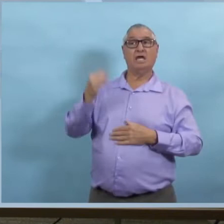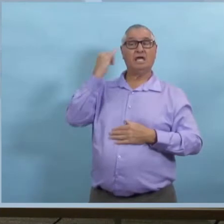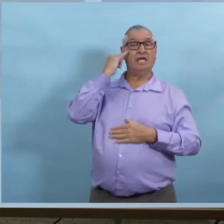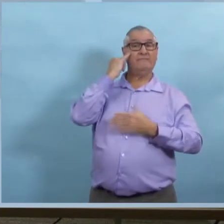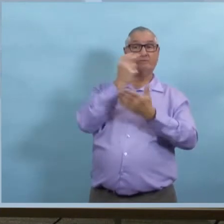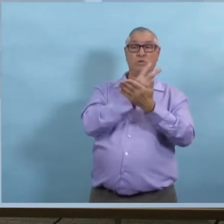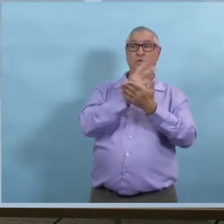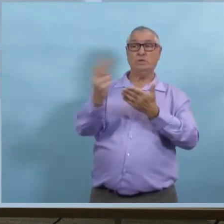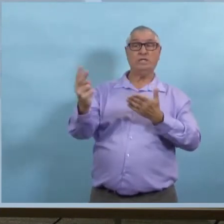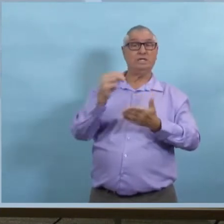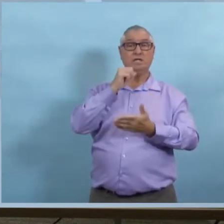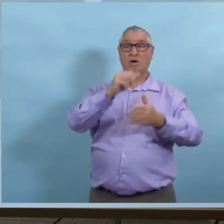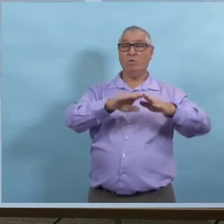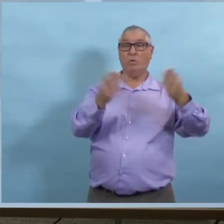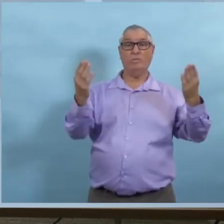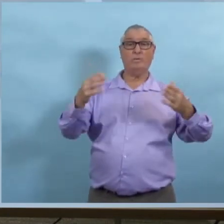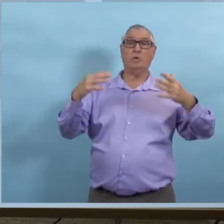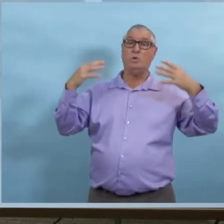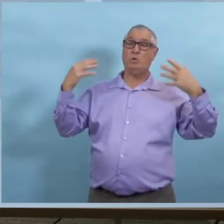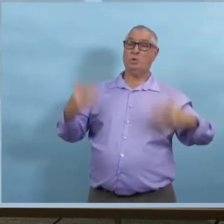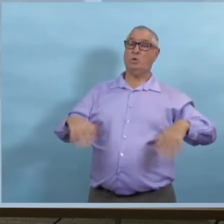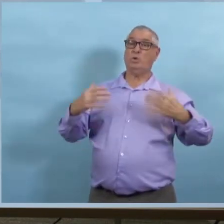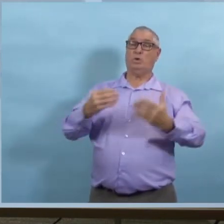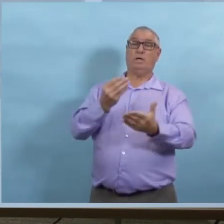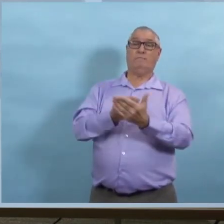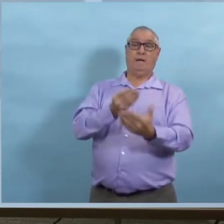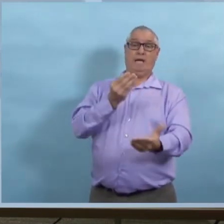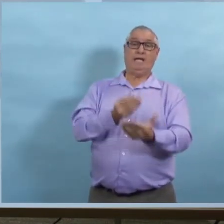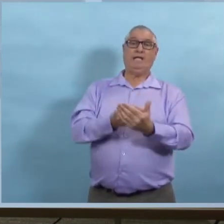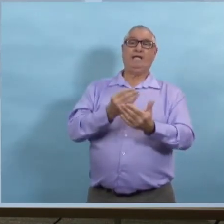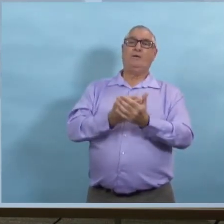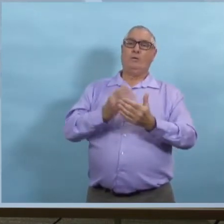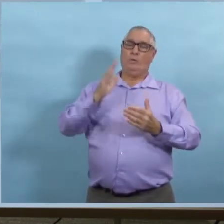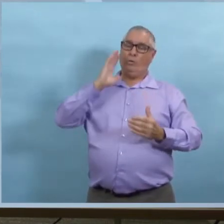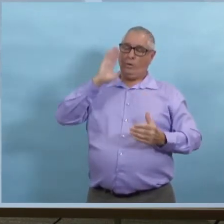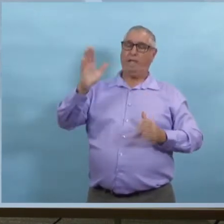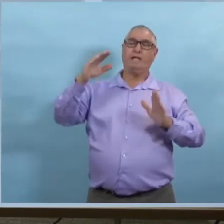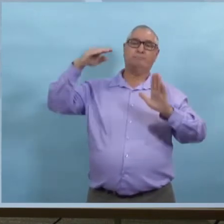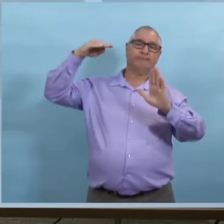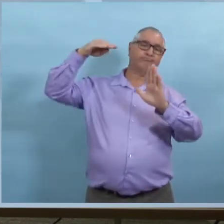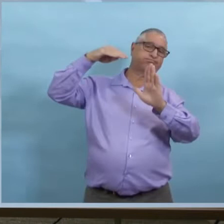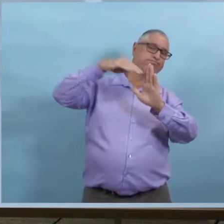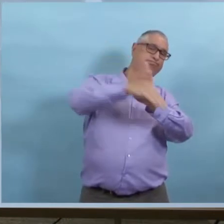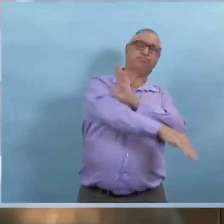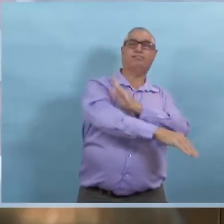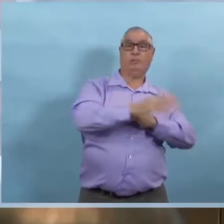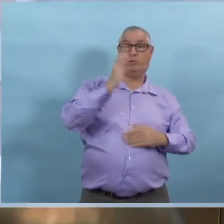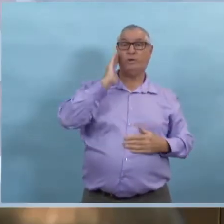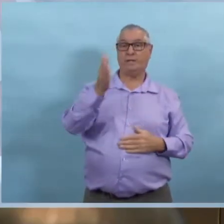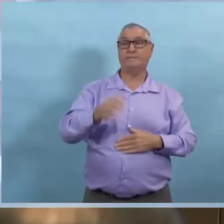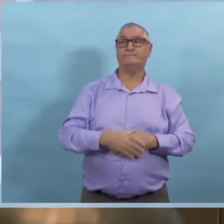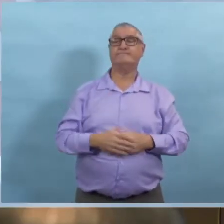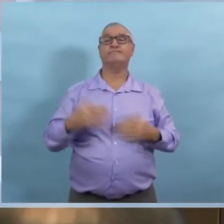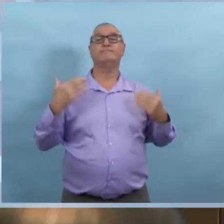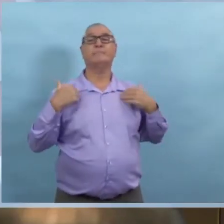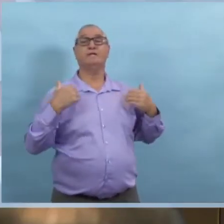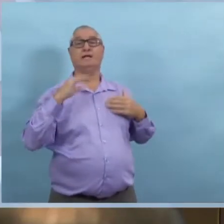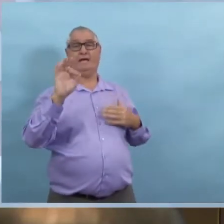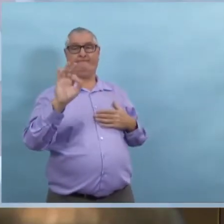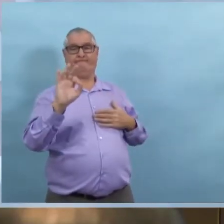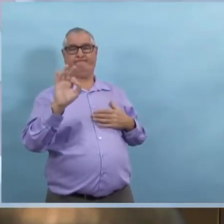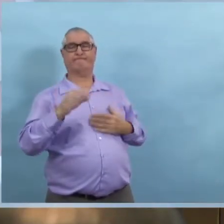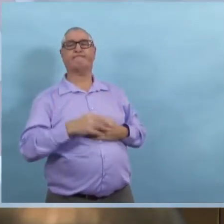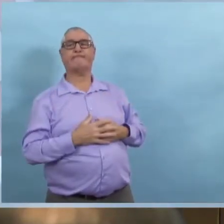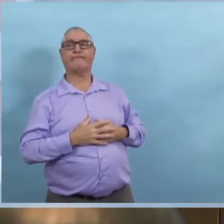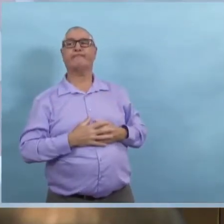Deux semaines pour une entreprise, pour un restaurant, c'est beaucoup, c'est très longtemps. Alors, pourquoi il n a pas des mesures en place? Je vais répondre à la deuxième partie